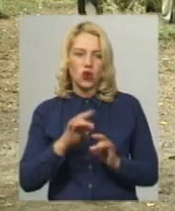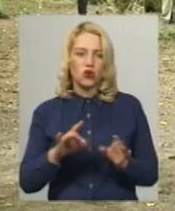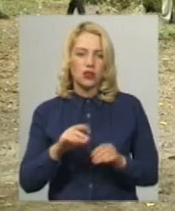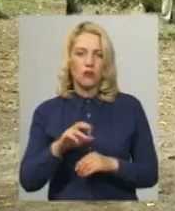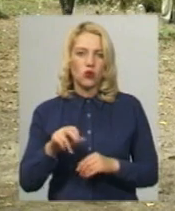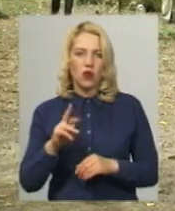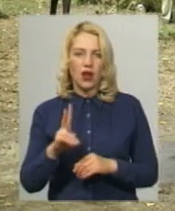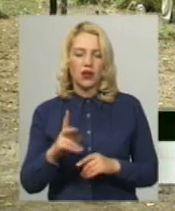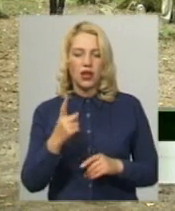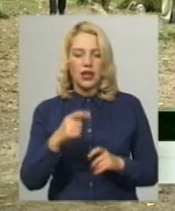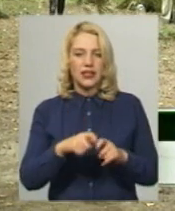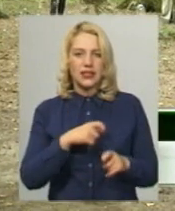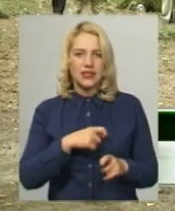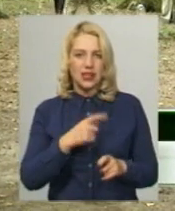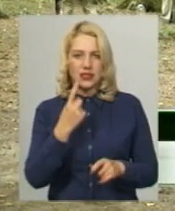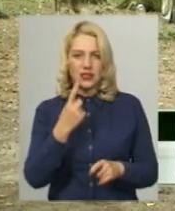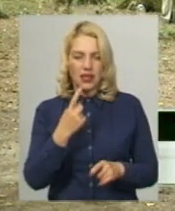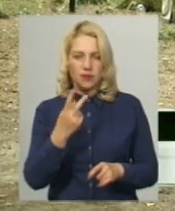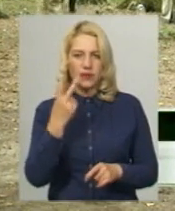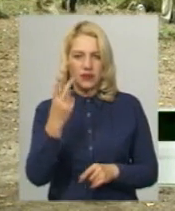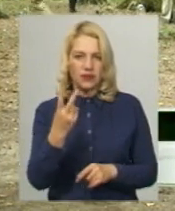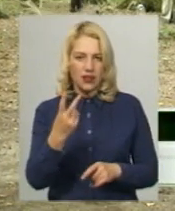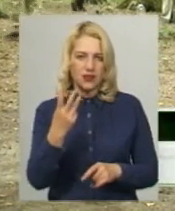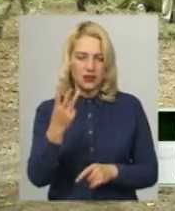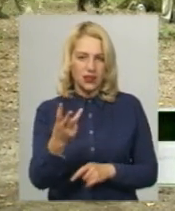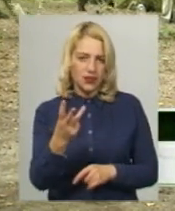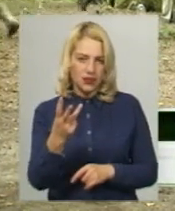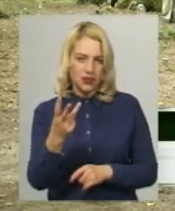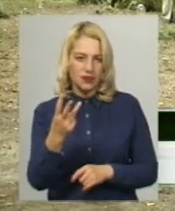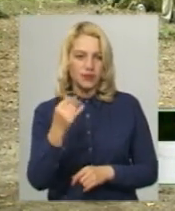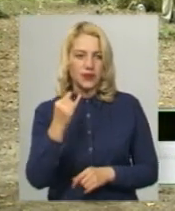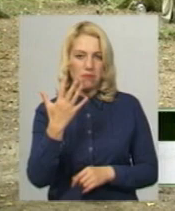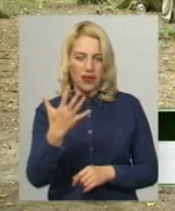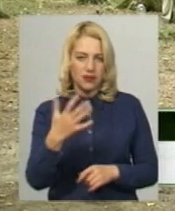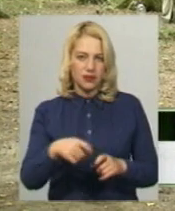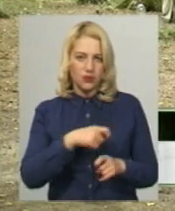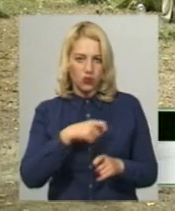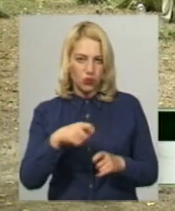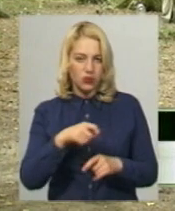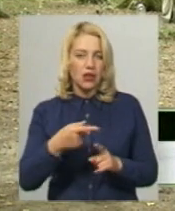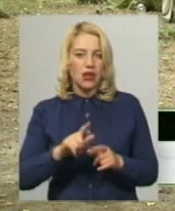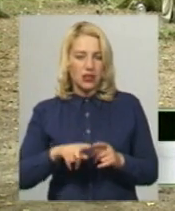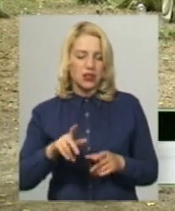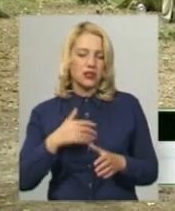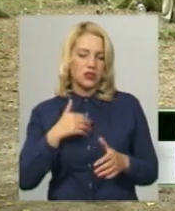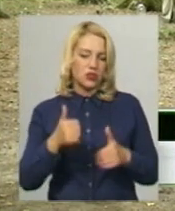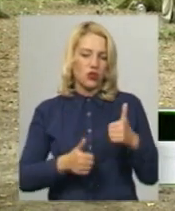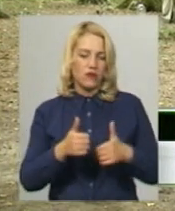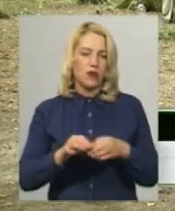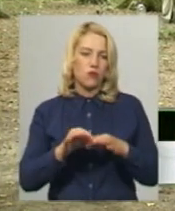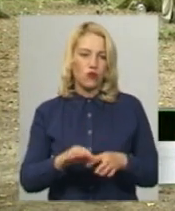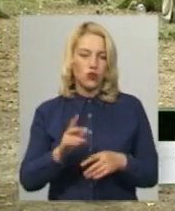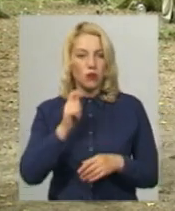У нас дистанція кілометр, два кілометри, три і п'ять. І в нас ці соревновання проводяться по